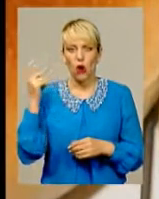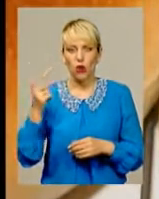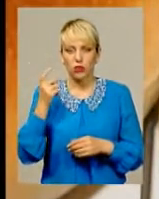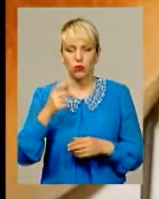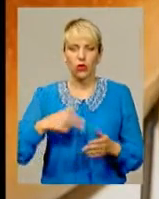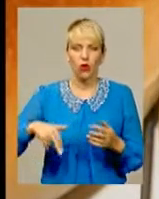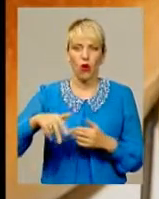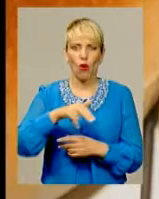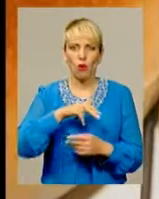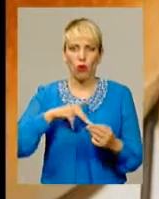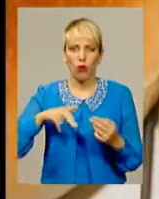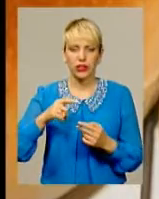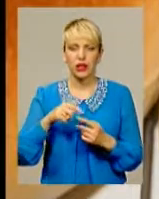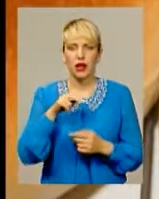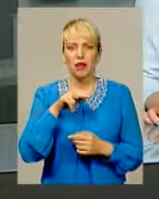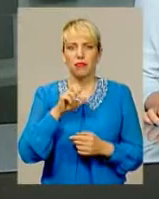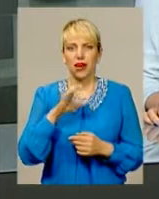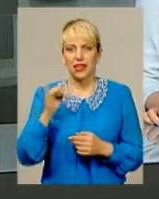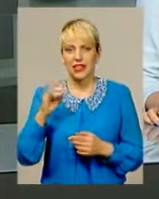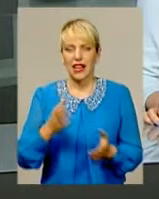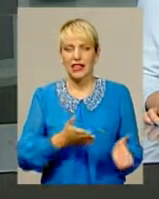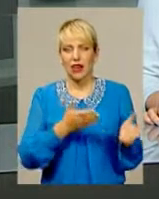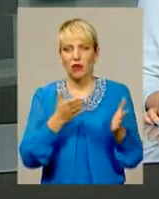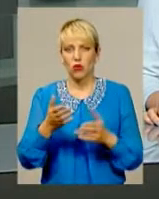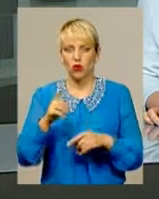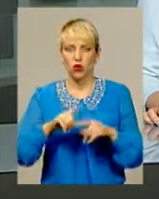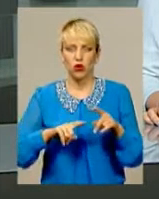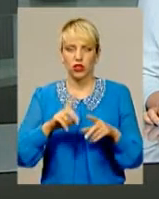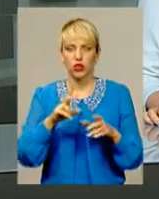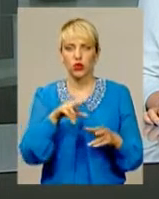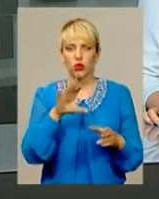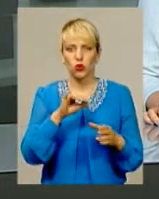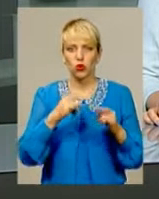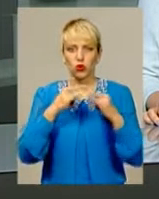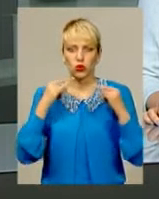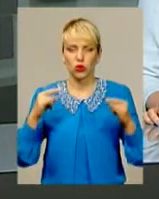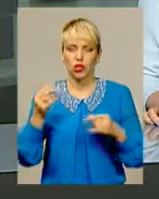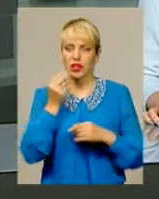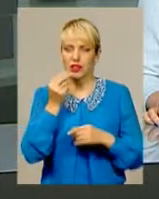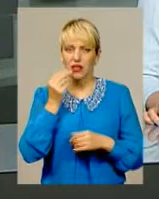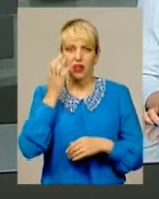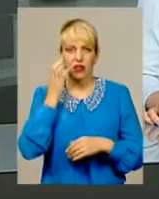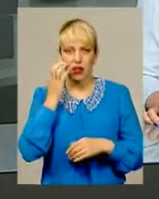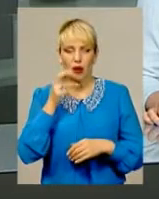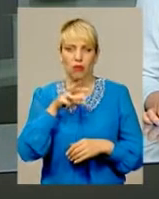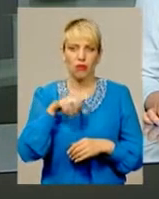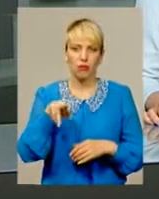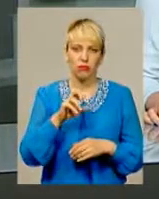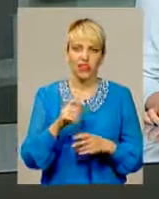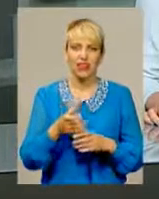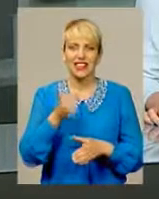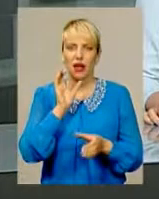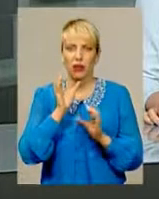пасіку і запрошує родину до столу. Спочатку їдять яблука та мед, запиваючи виноградним або яблучним вином,